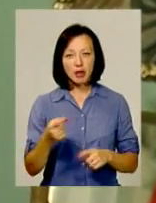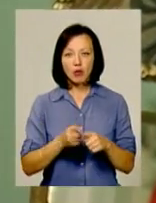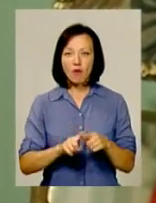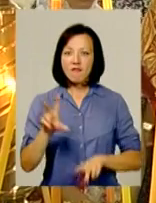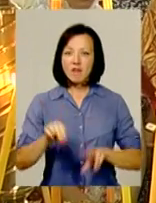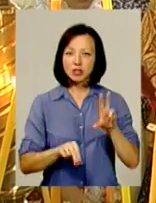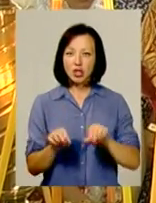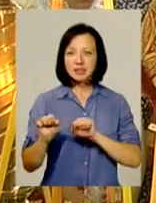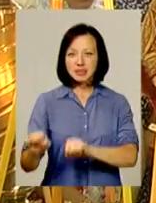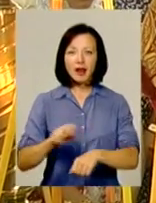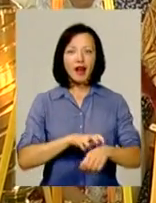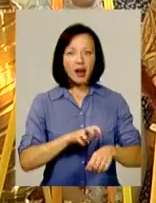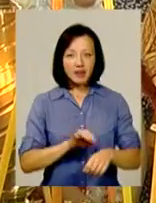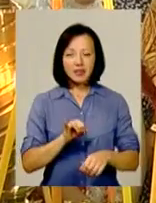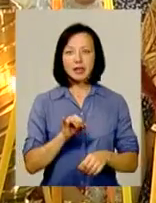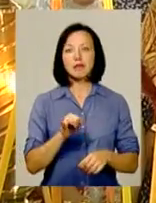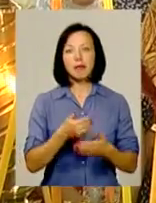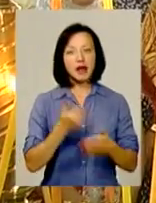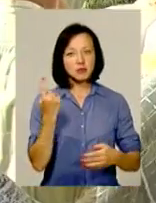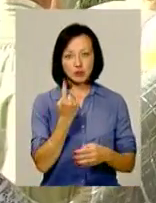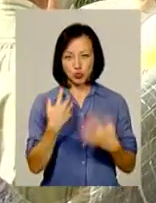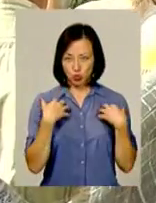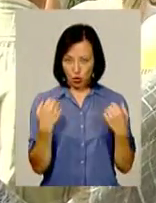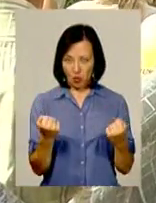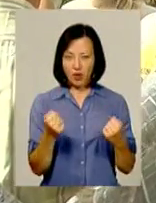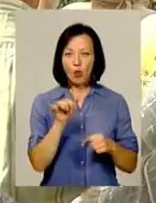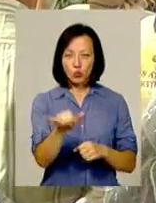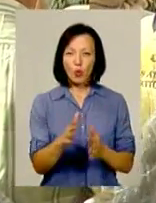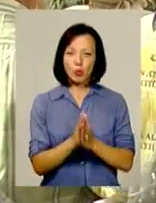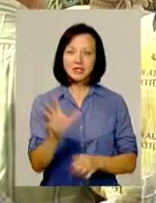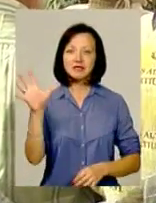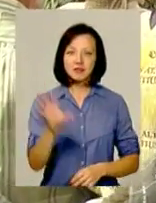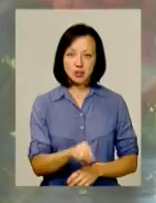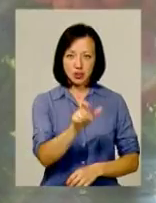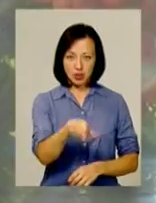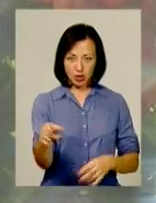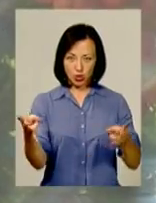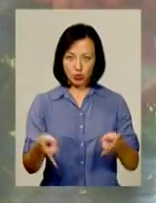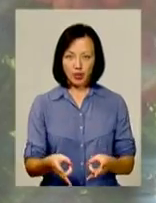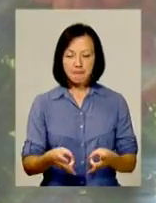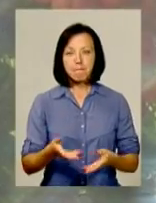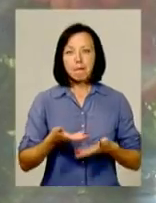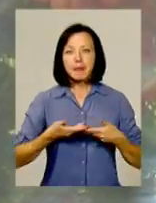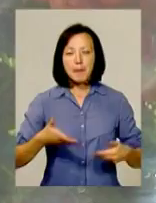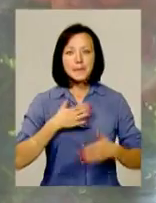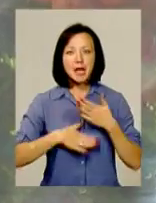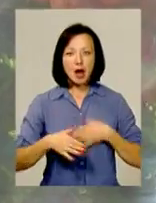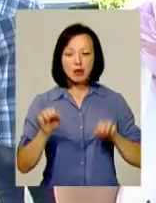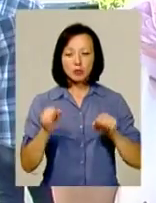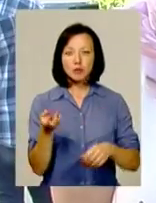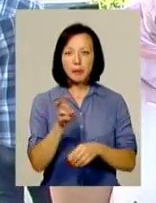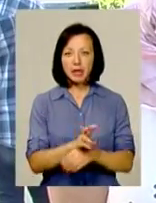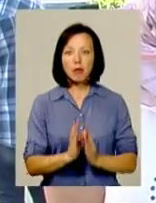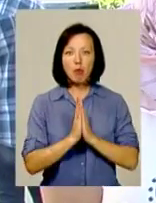вважають покровителем лікарів, а захисту передовсім здоров'я. В нього просять усі нужденні. Ми дуже раді, що ми можемо прийти,